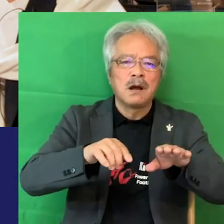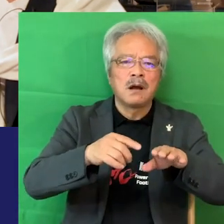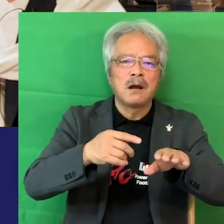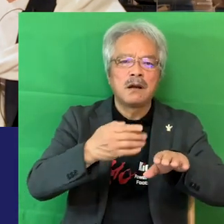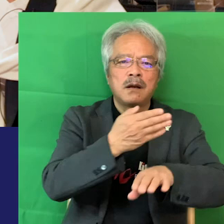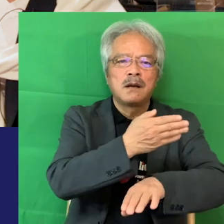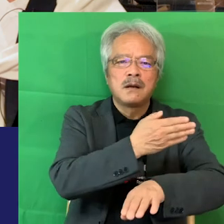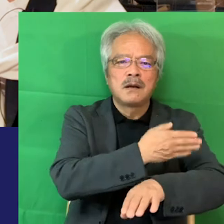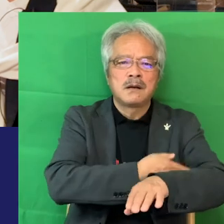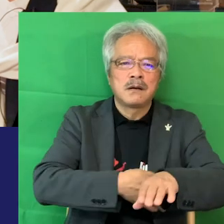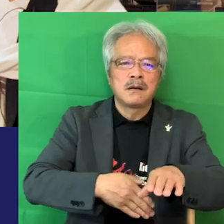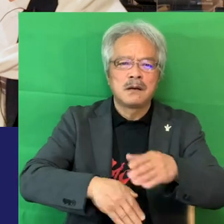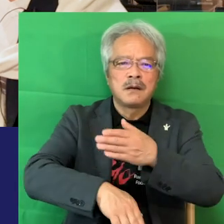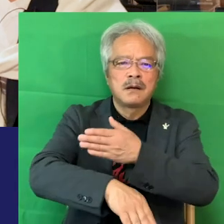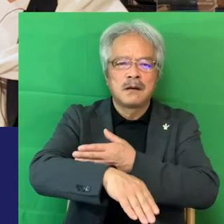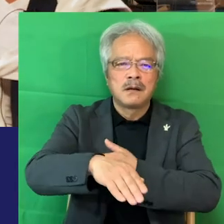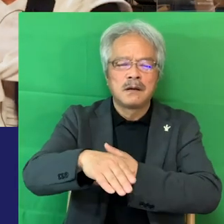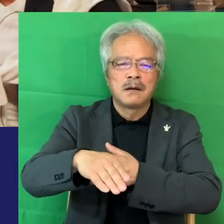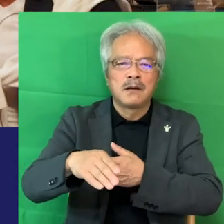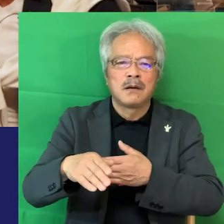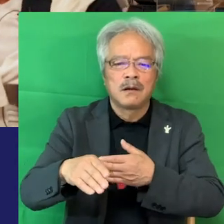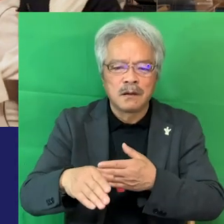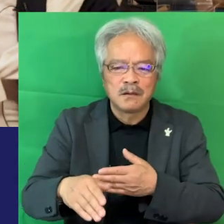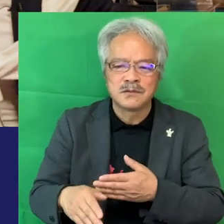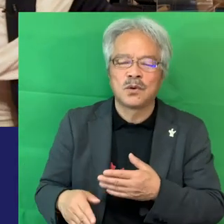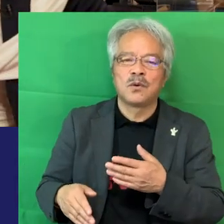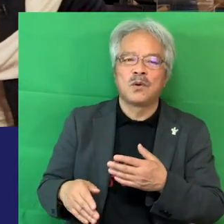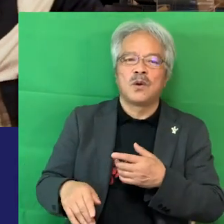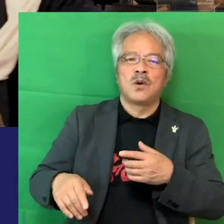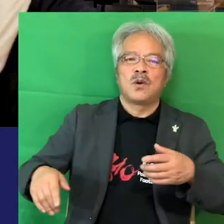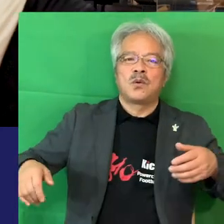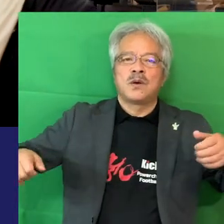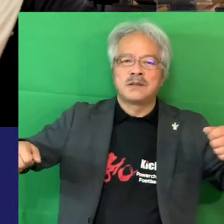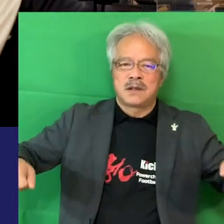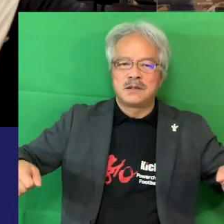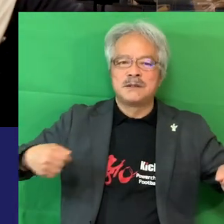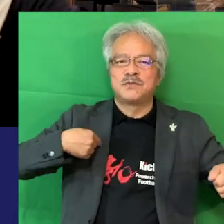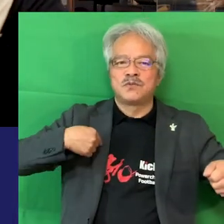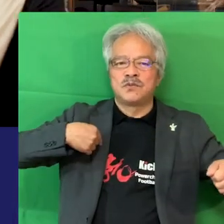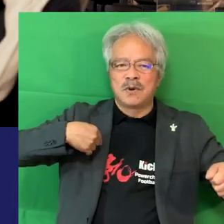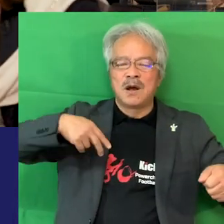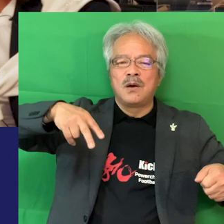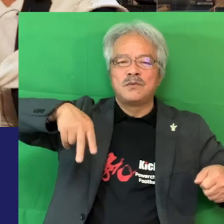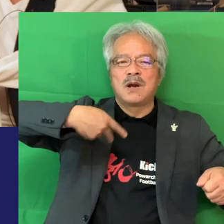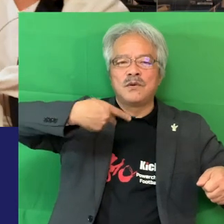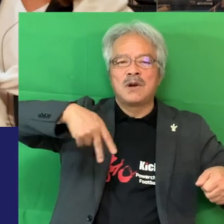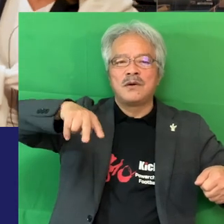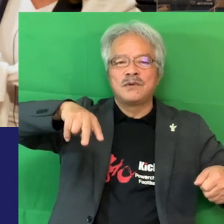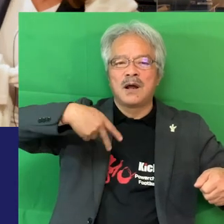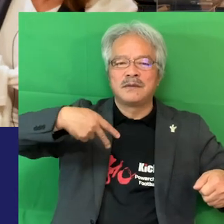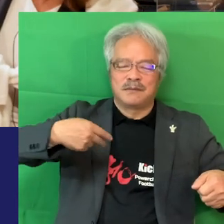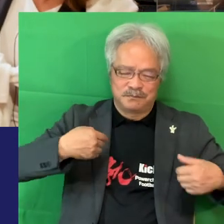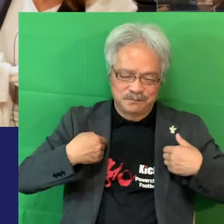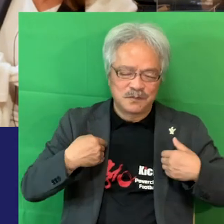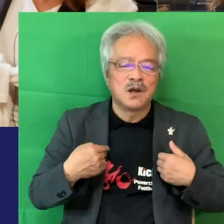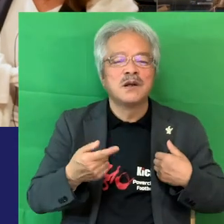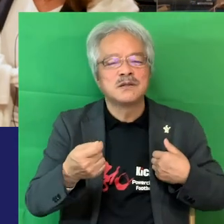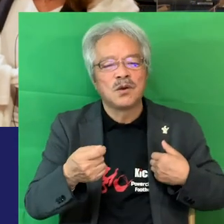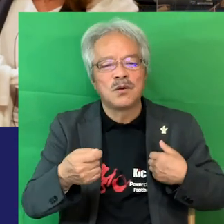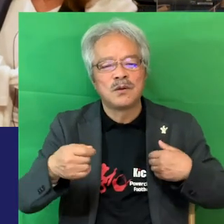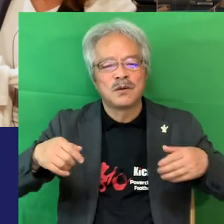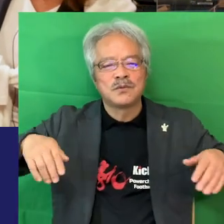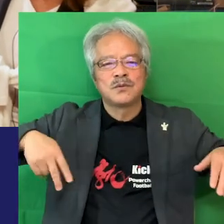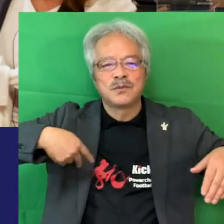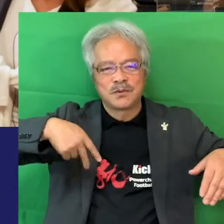んでるからえっどうやって踏が支えて自分は空中に浮いてないと踏み込みなくてこれで踏み